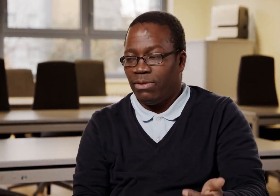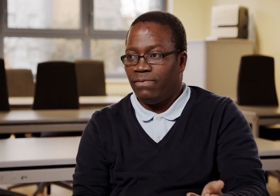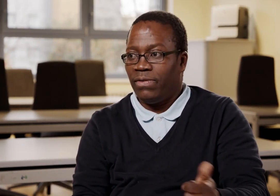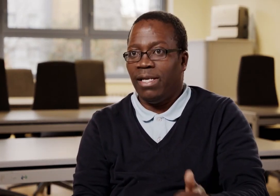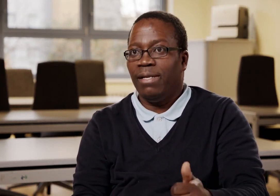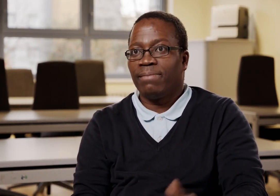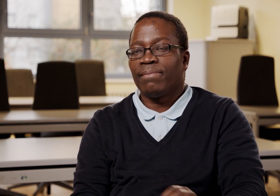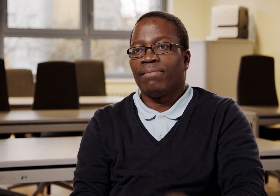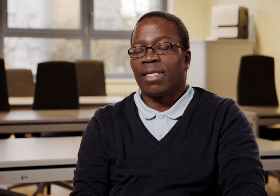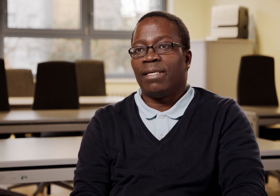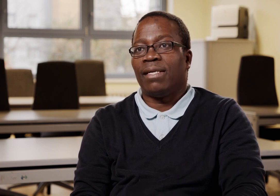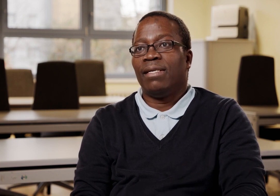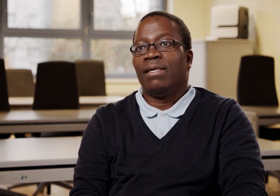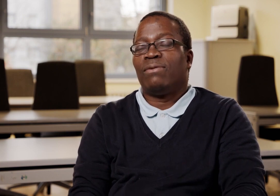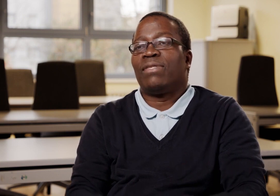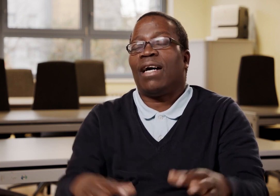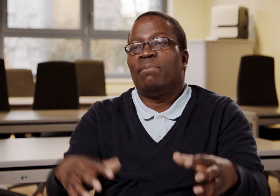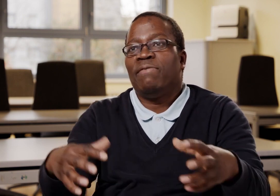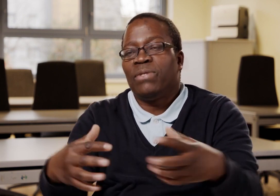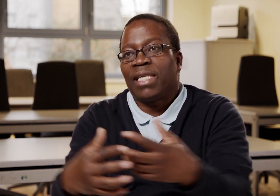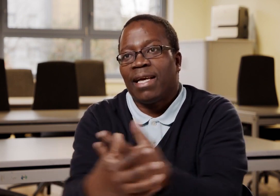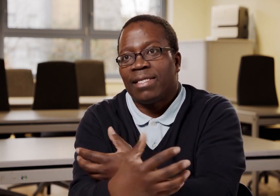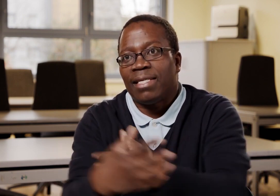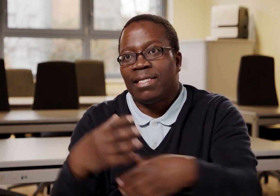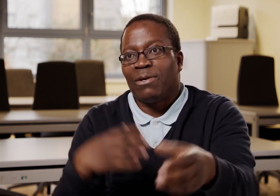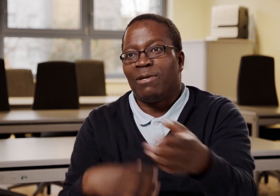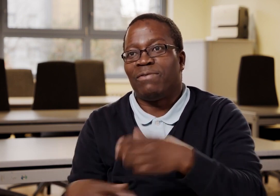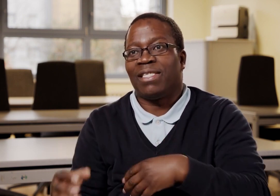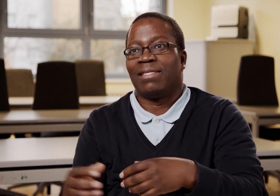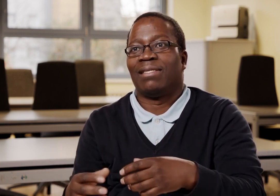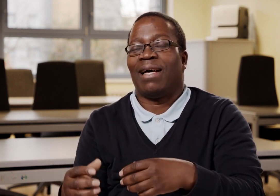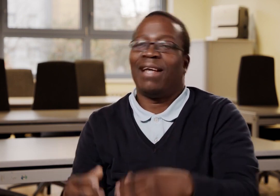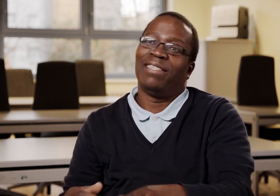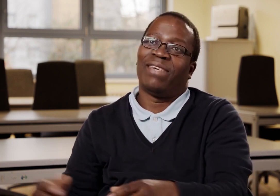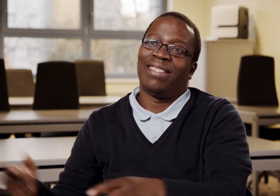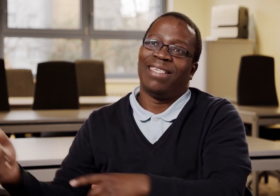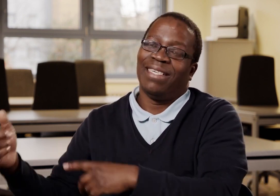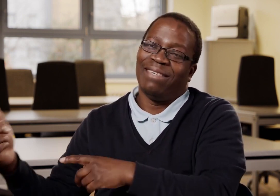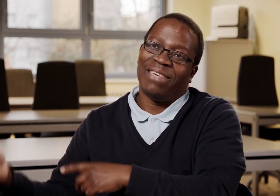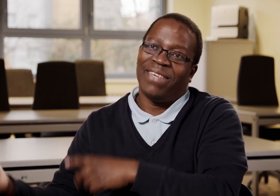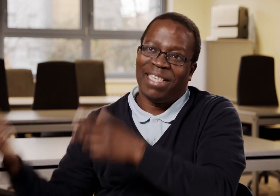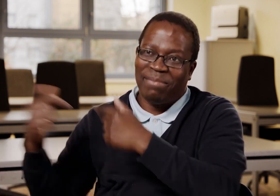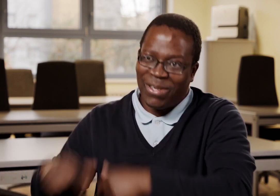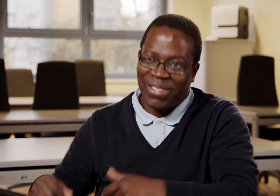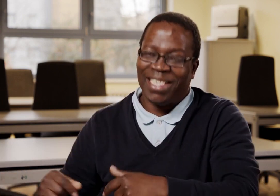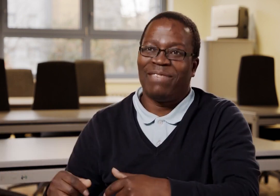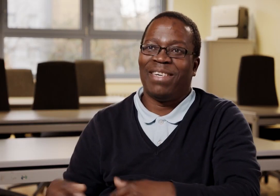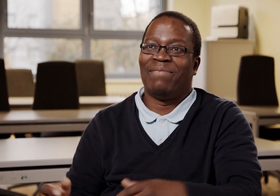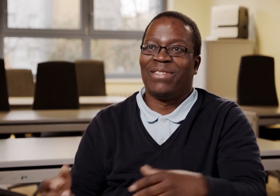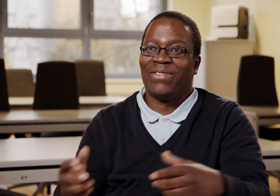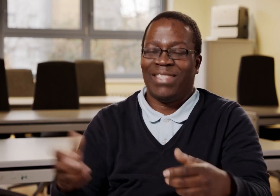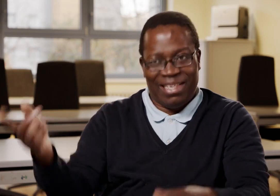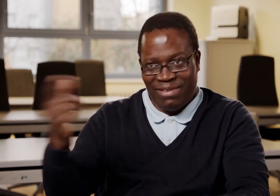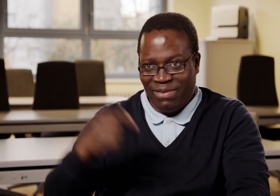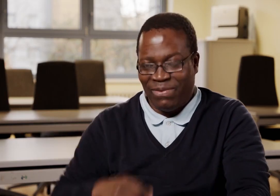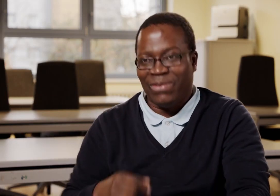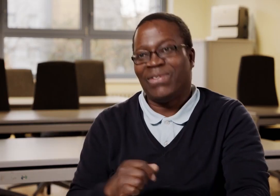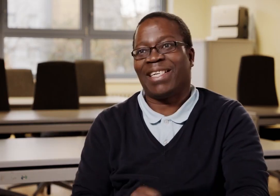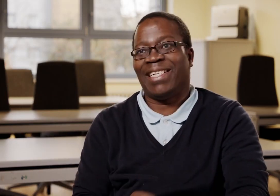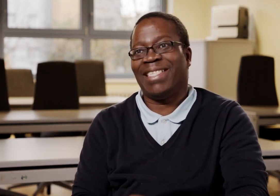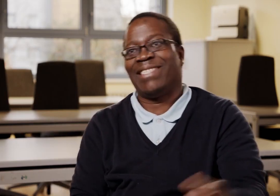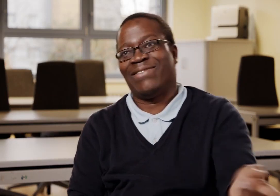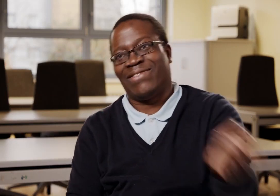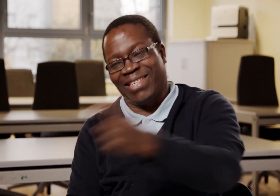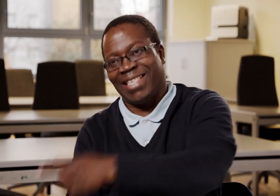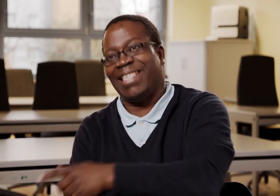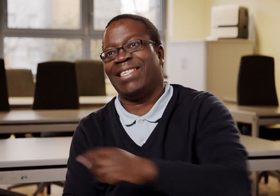waren sowieso viel. Und da haben wir uns gegenseitig geholfen. Alles, was wir gebraucht haben, haben sie für